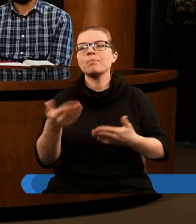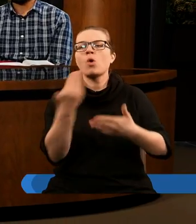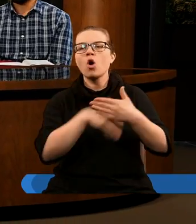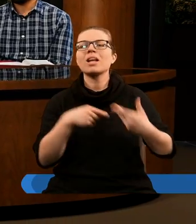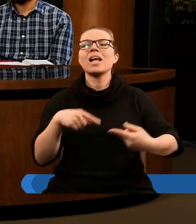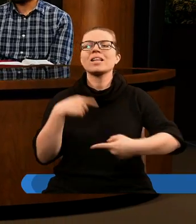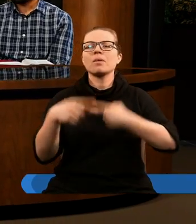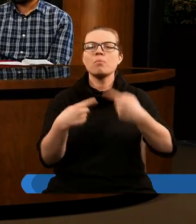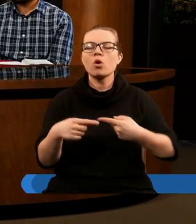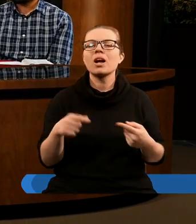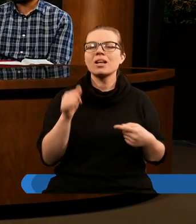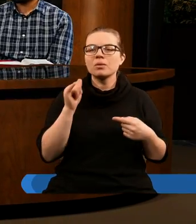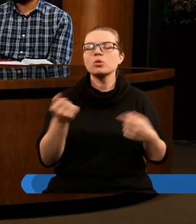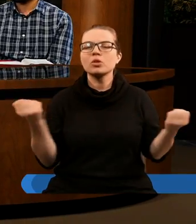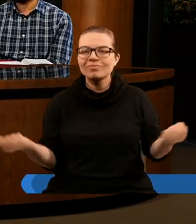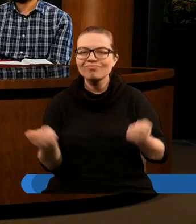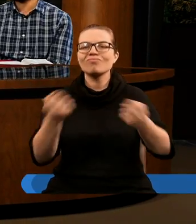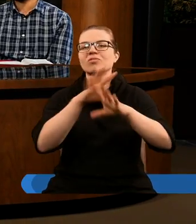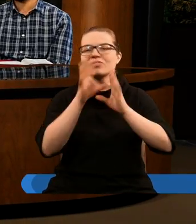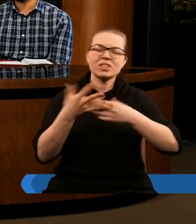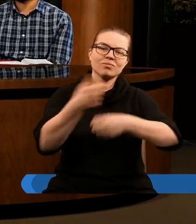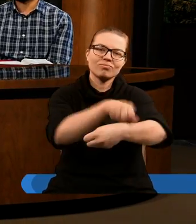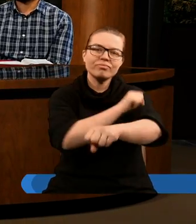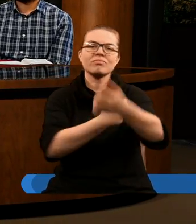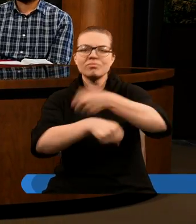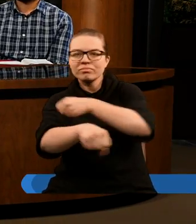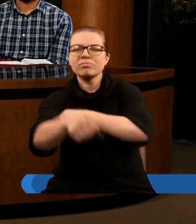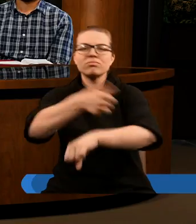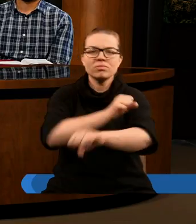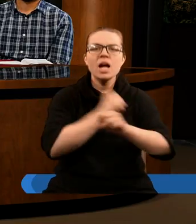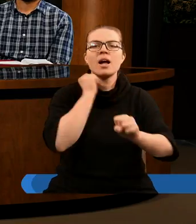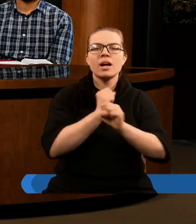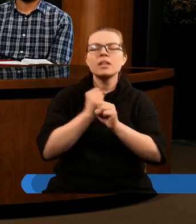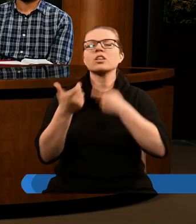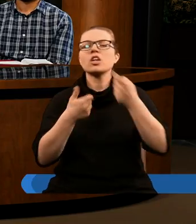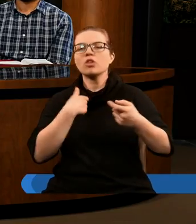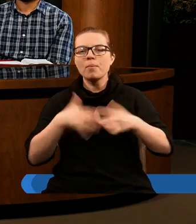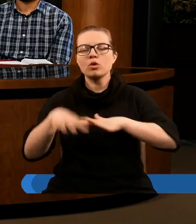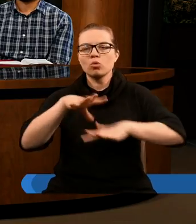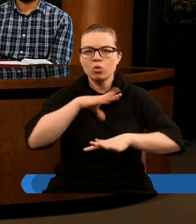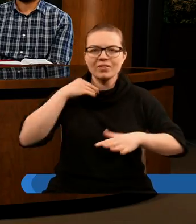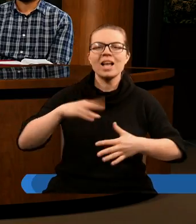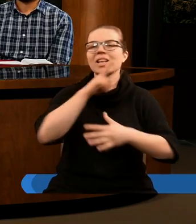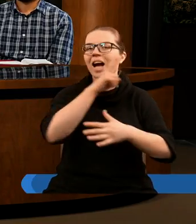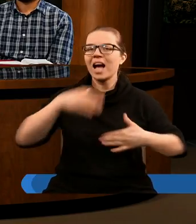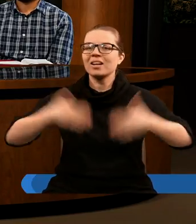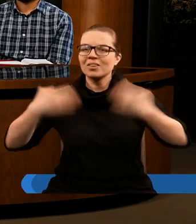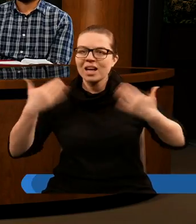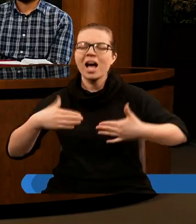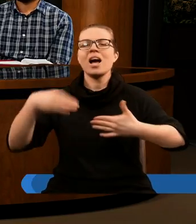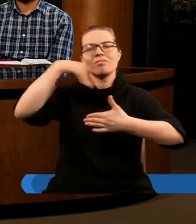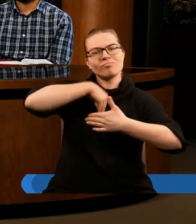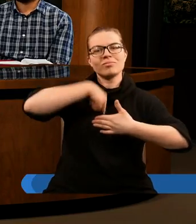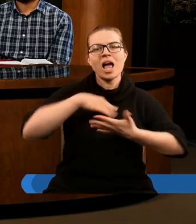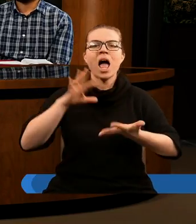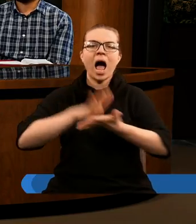i dołożyć wszelkich sił, aby Duch Święty każdego dnia zmieniał